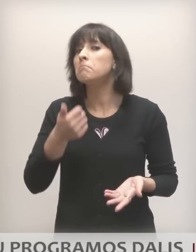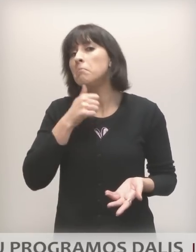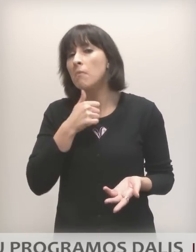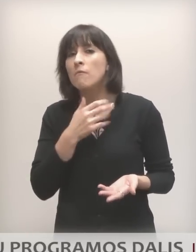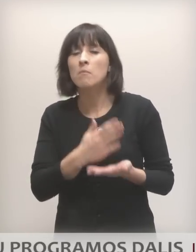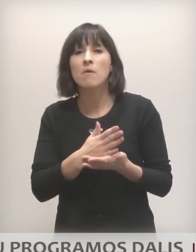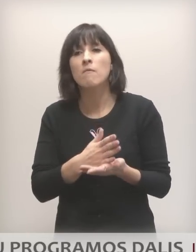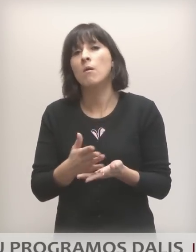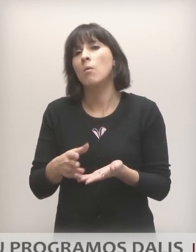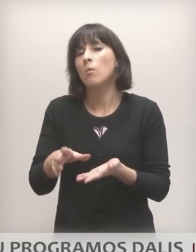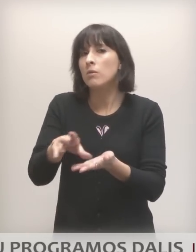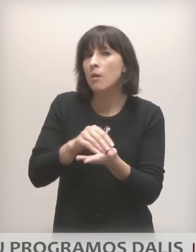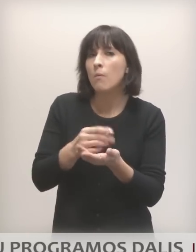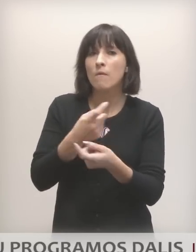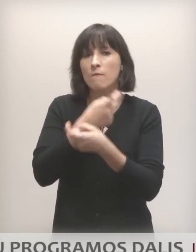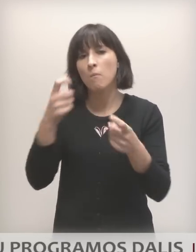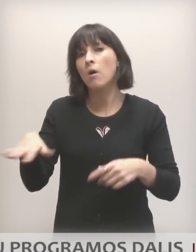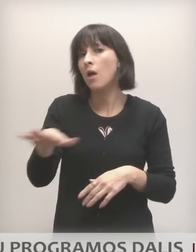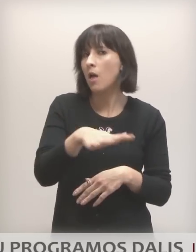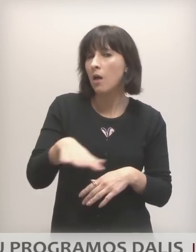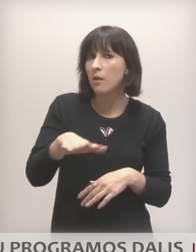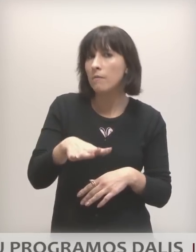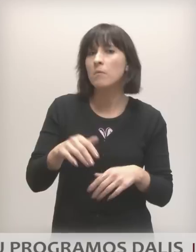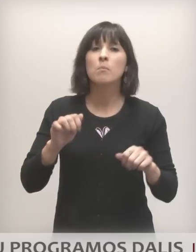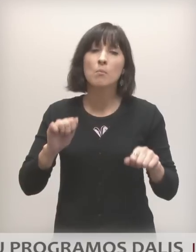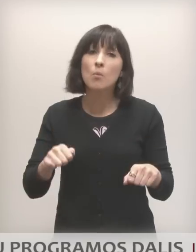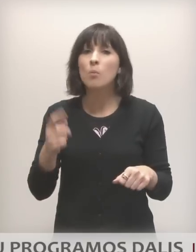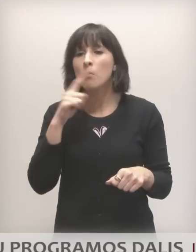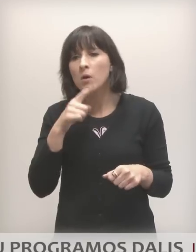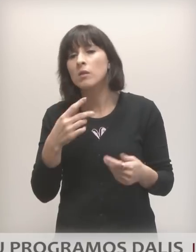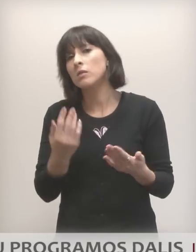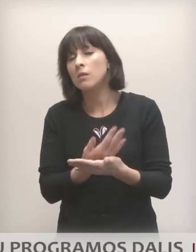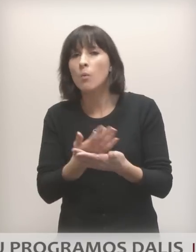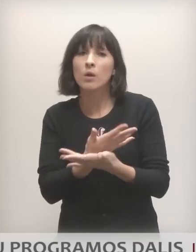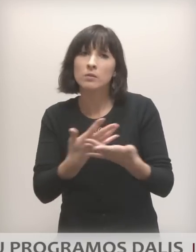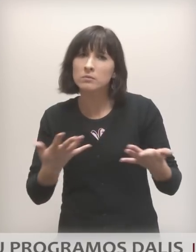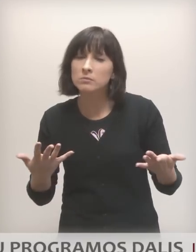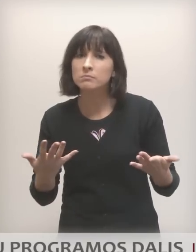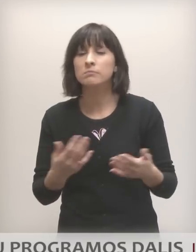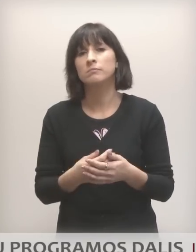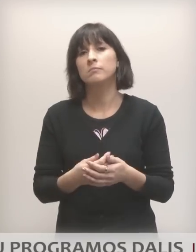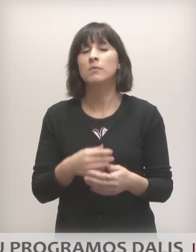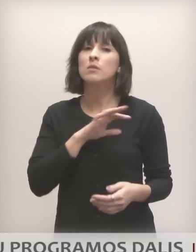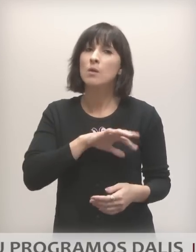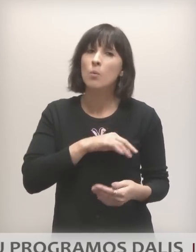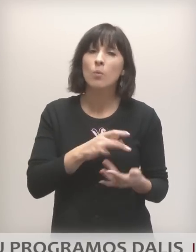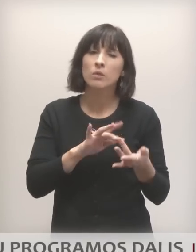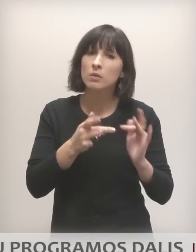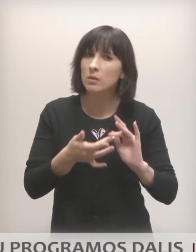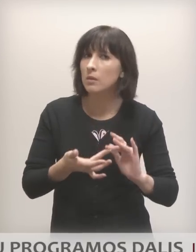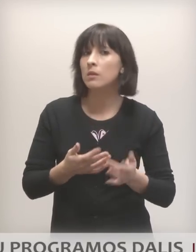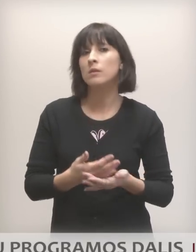įtraukti į informacinę erdvę, kad jie galėtų susipažinti ir su naujienomis, naudotis internetu